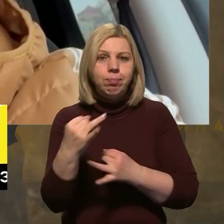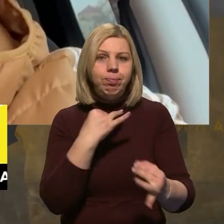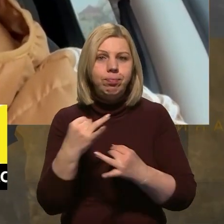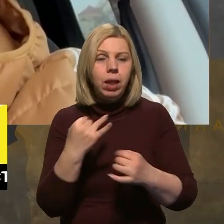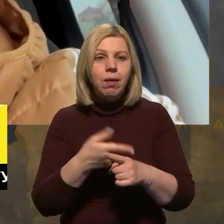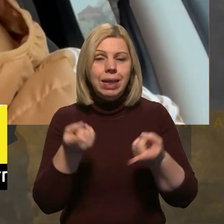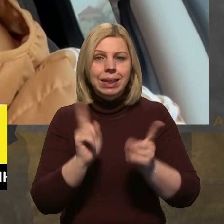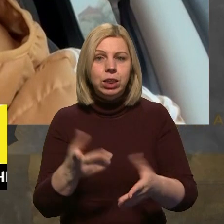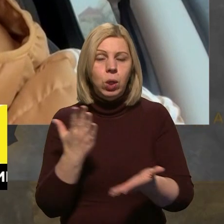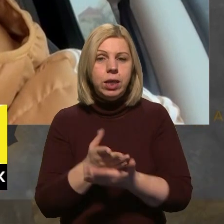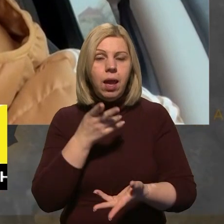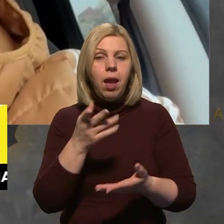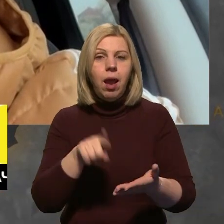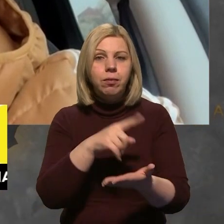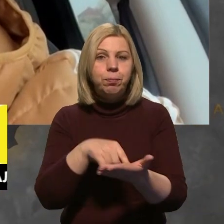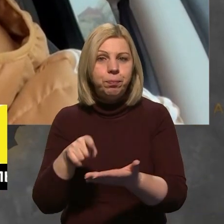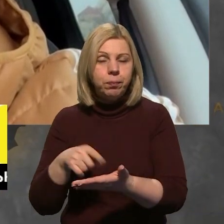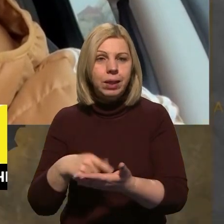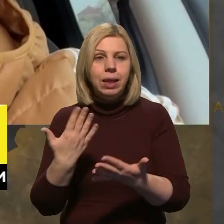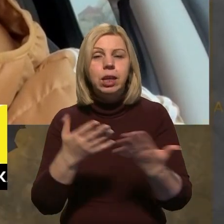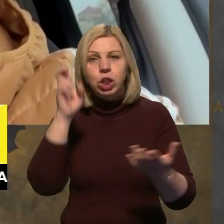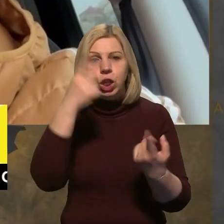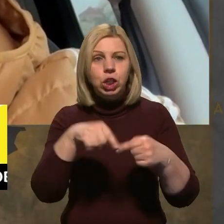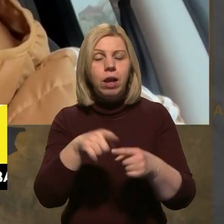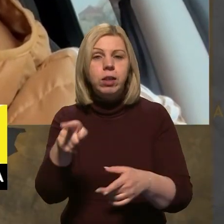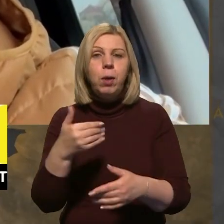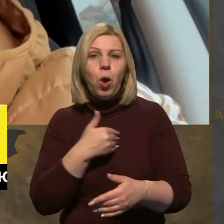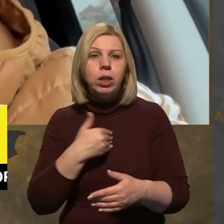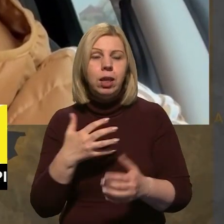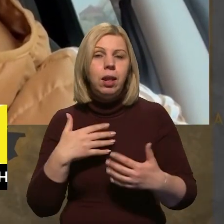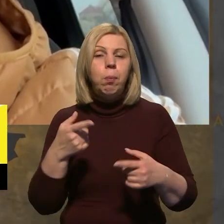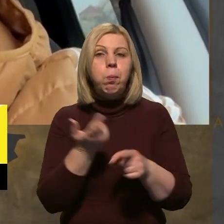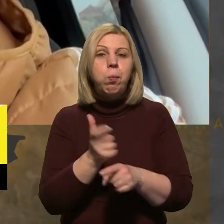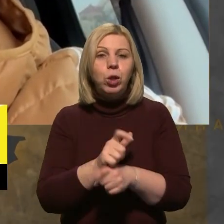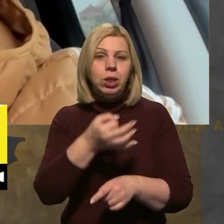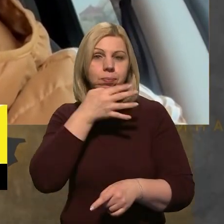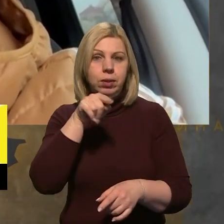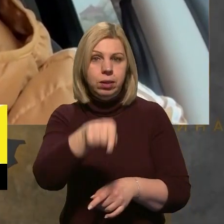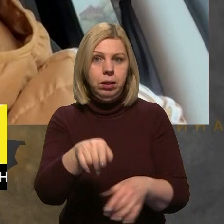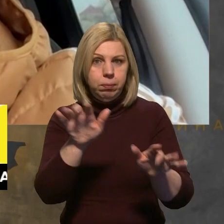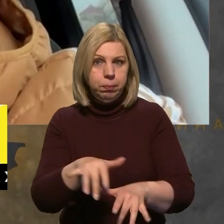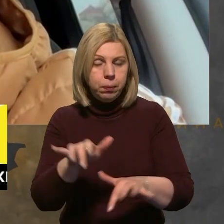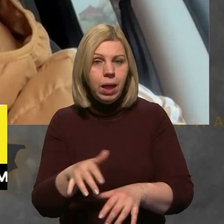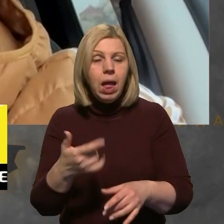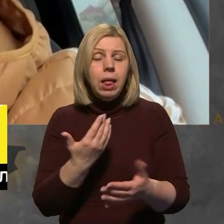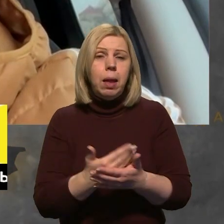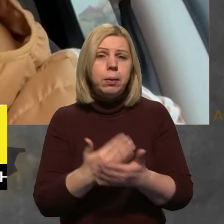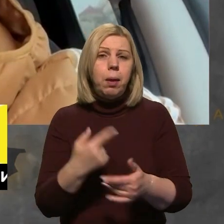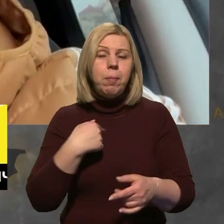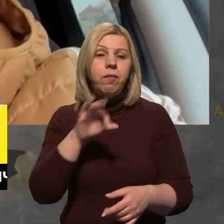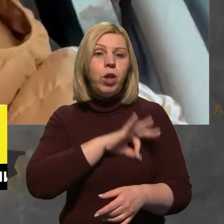у нас дійсно є запити, в яких країни кажуть, що вони хотіли б віддати перевагу опенсорсу. І так само, наприклад, ми